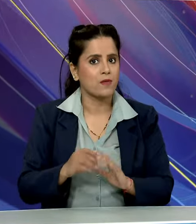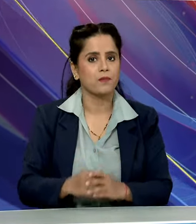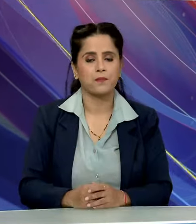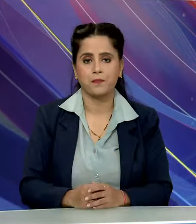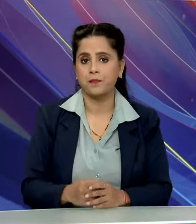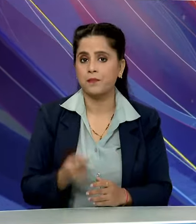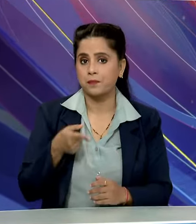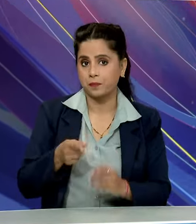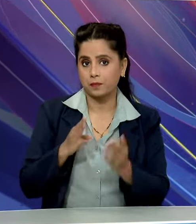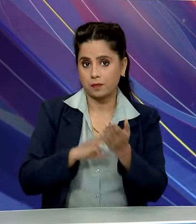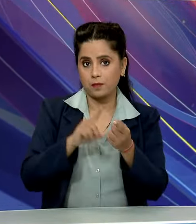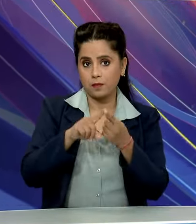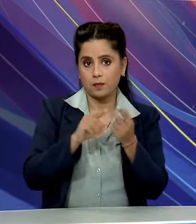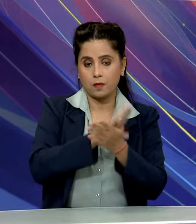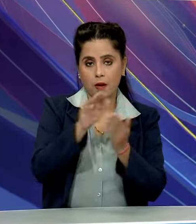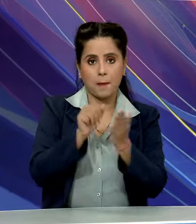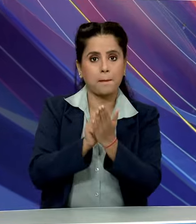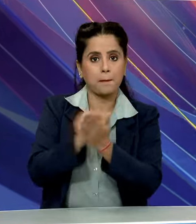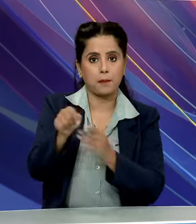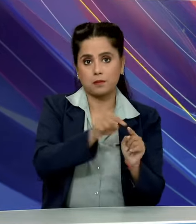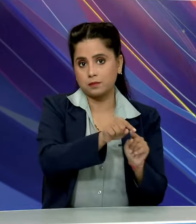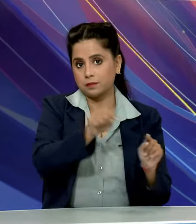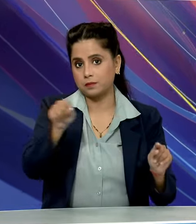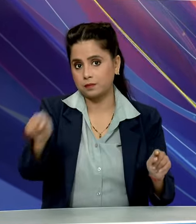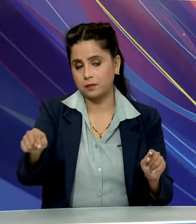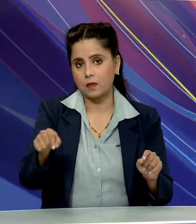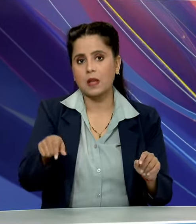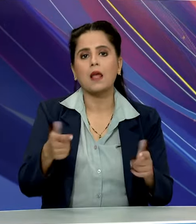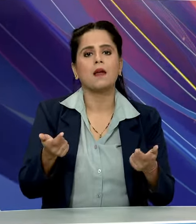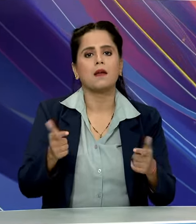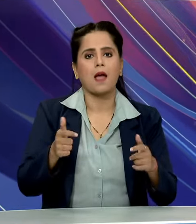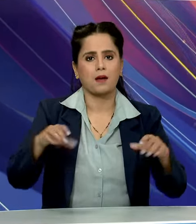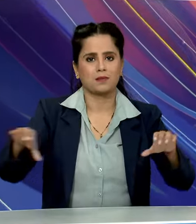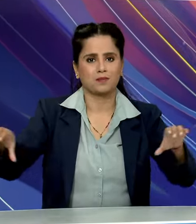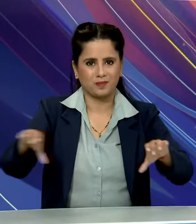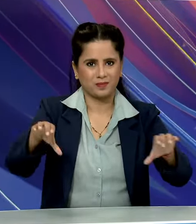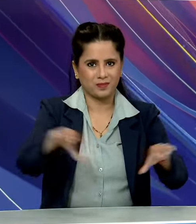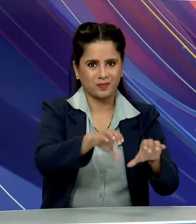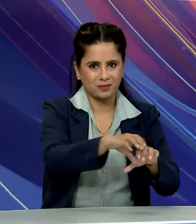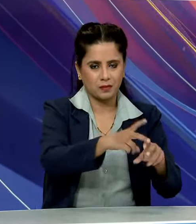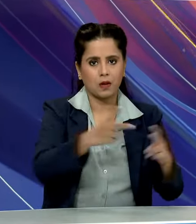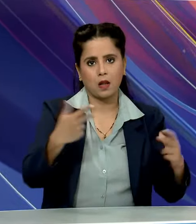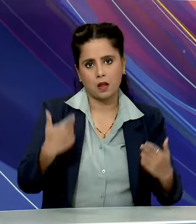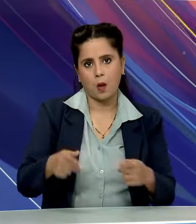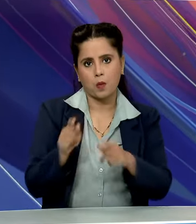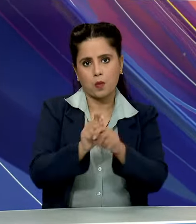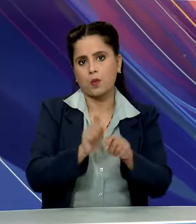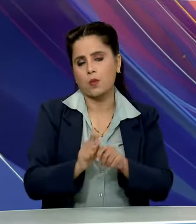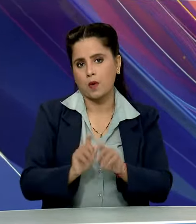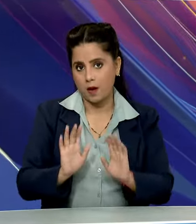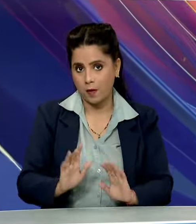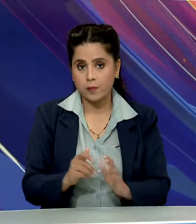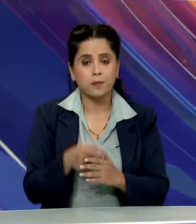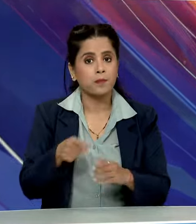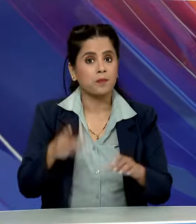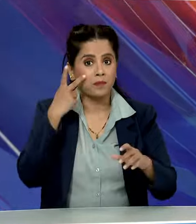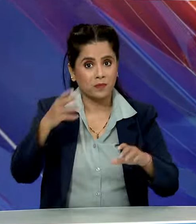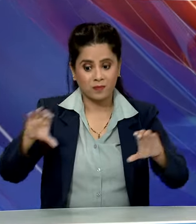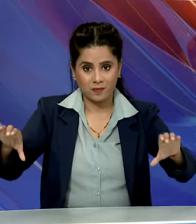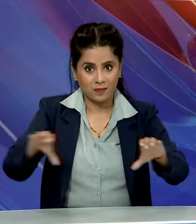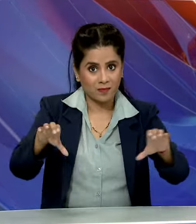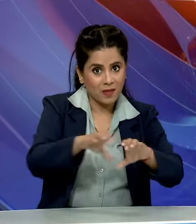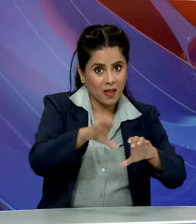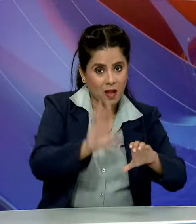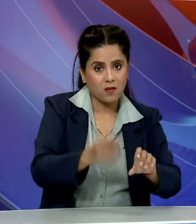मैसाना से भटिंडा तक की गेस पाइप्लाइन बिछाई जा रही है इस पाइप्लाइन से